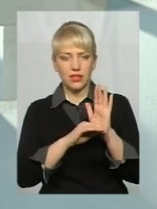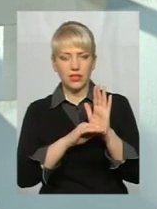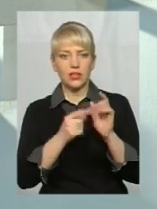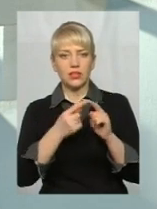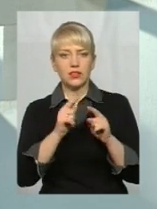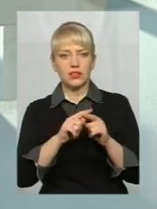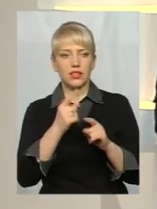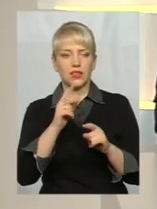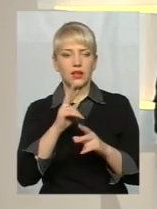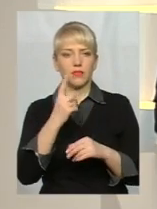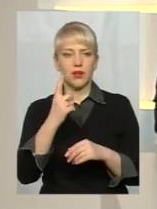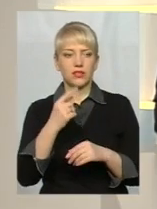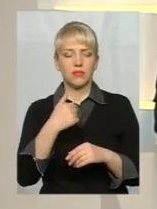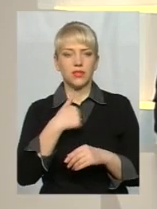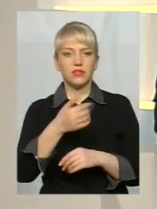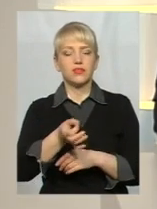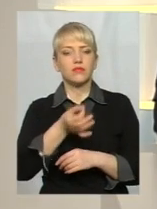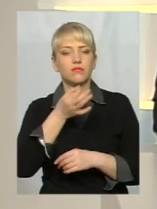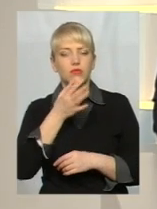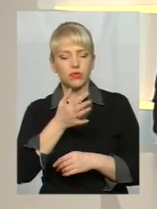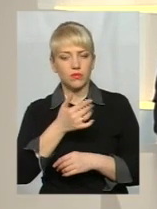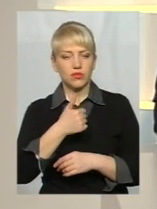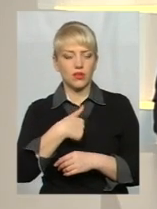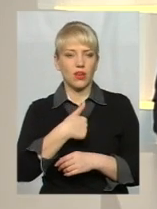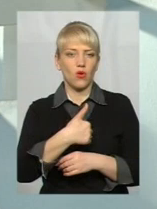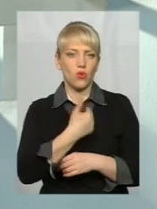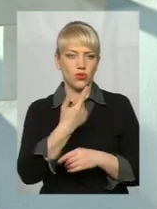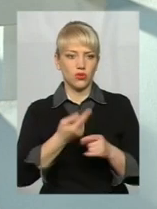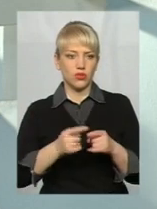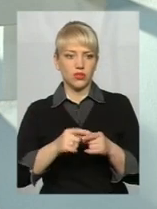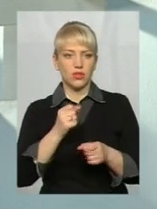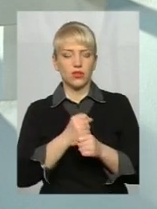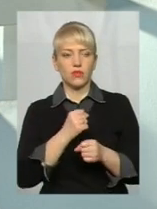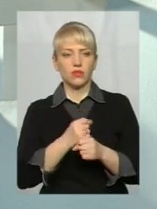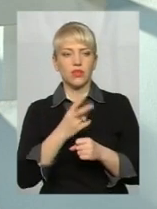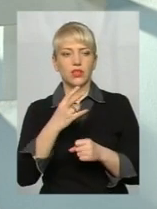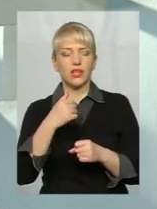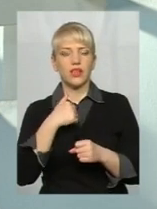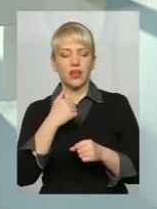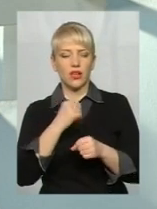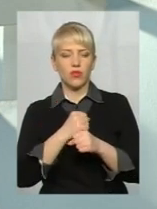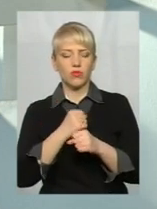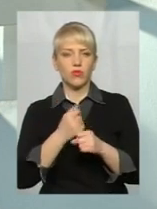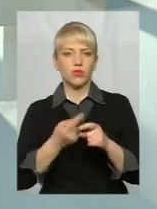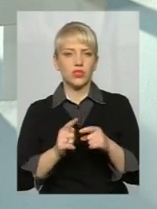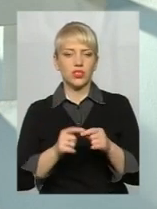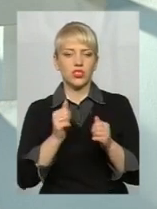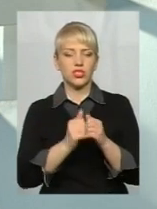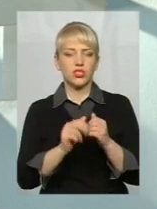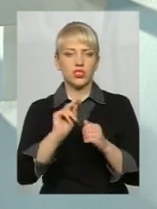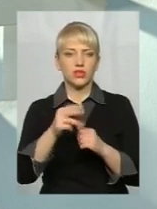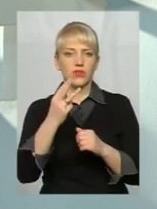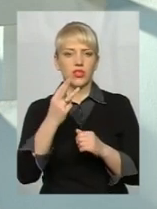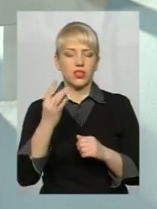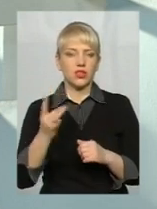про те, що, отак, як ви сказали, мені сподобалось, і я хочу це робити, але я це роблю частіше, ніж три рази на день, і при